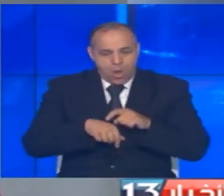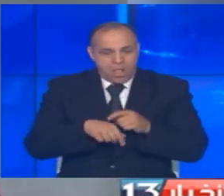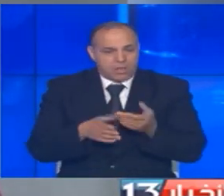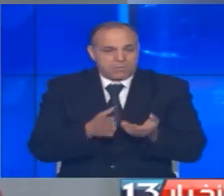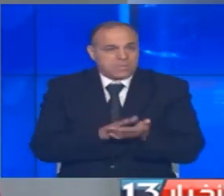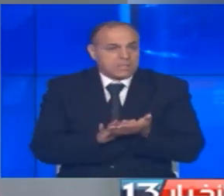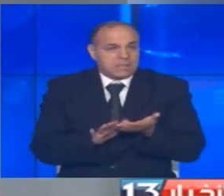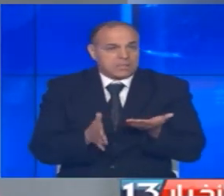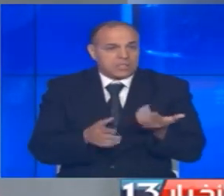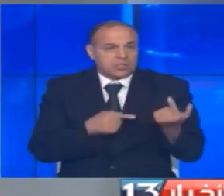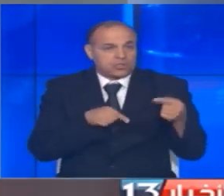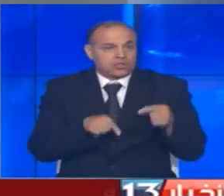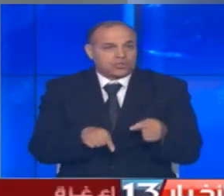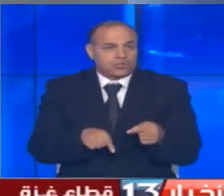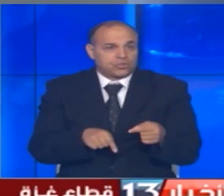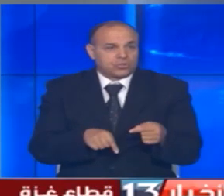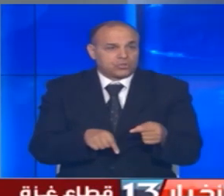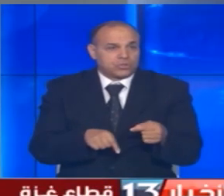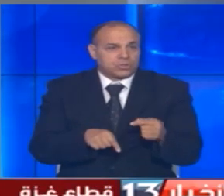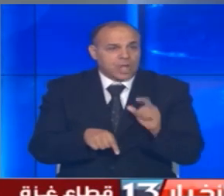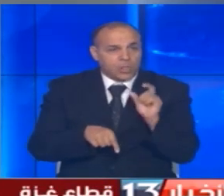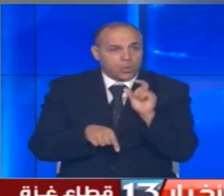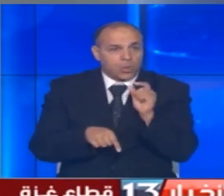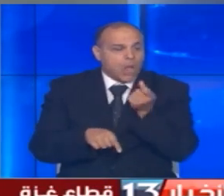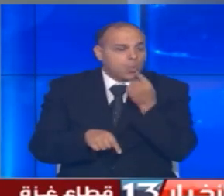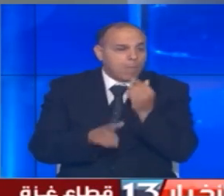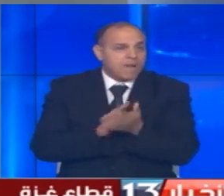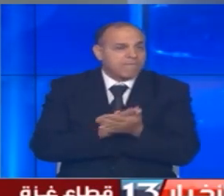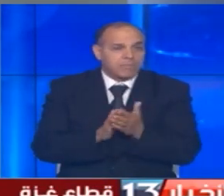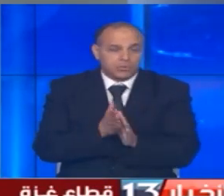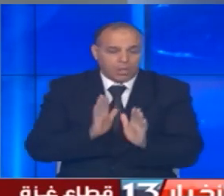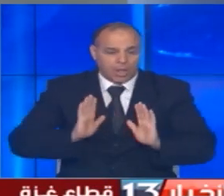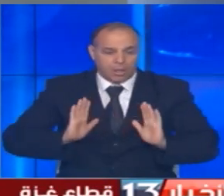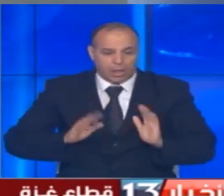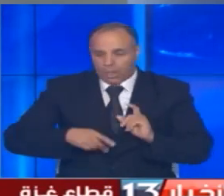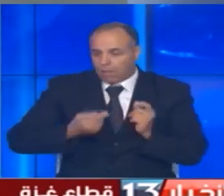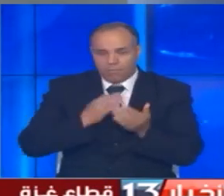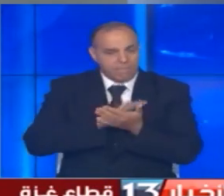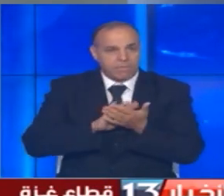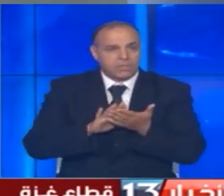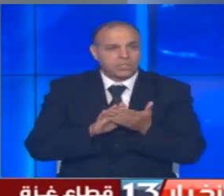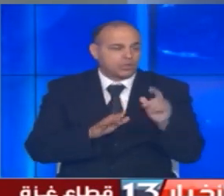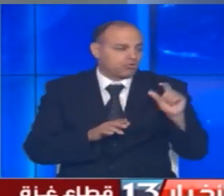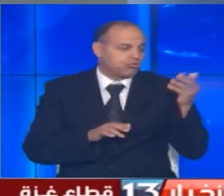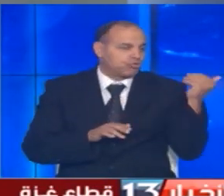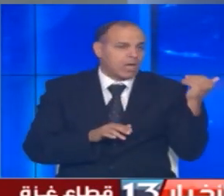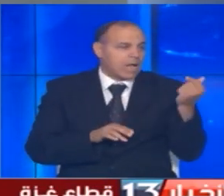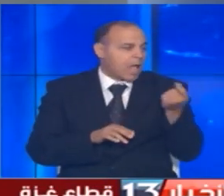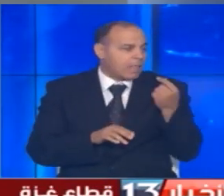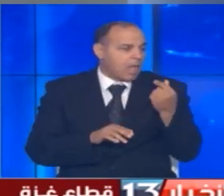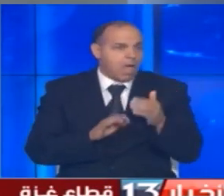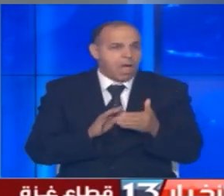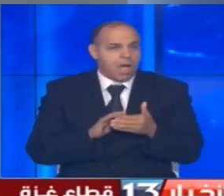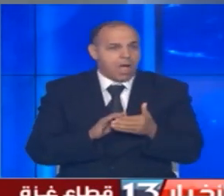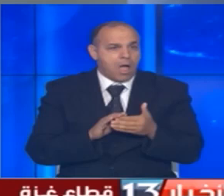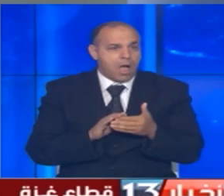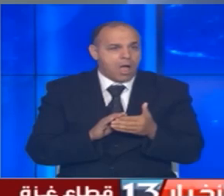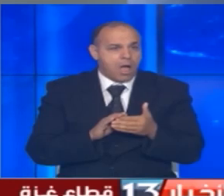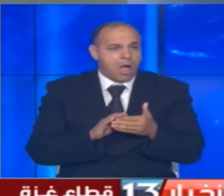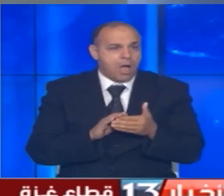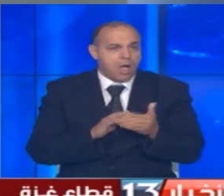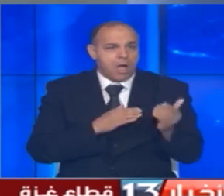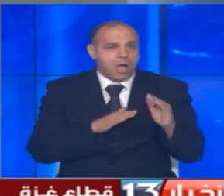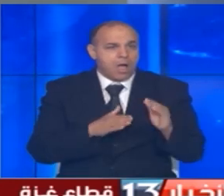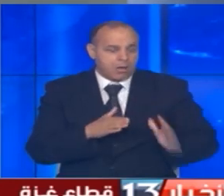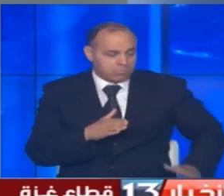جرعة جيت لدكتور بيحكي لي ما فيش جرعة وما فيش إبر مناعة الشهر اللي فات لما أخذت الجرعة ما كانش في إبر مناعة